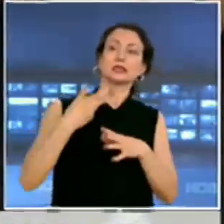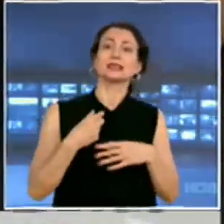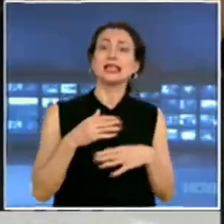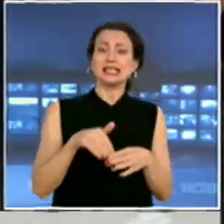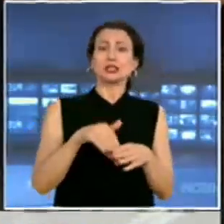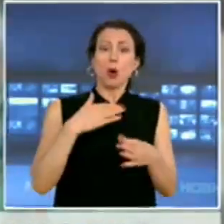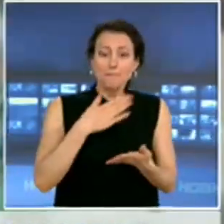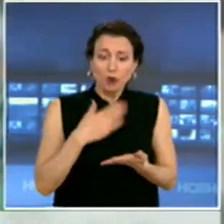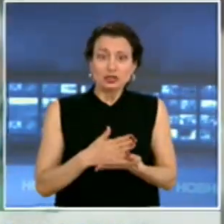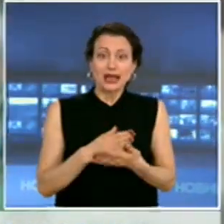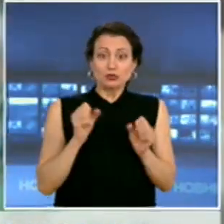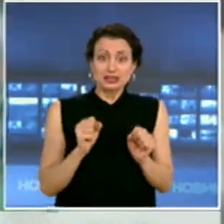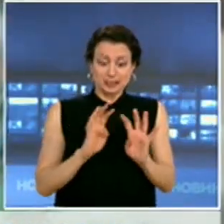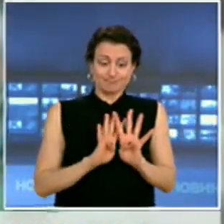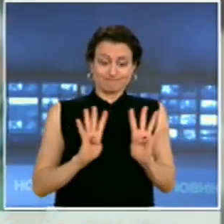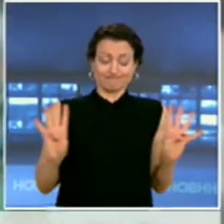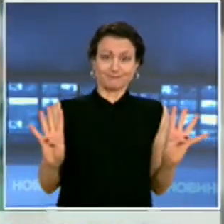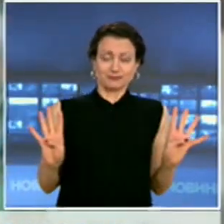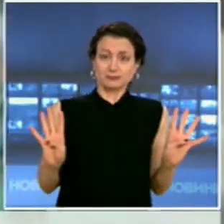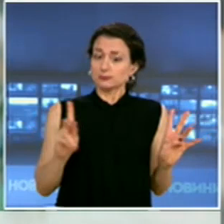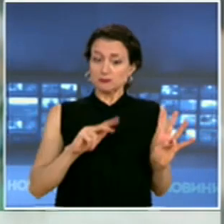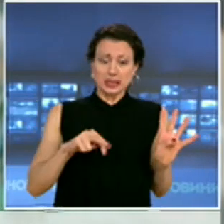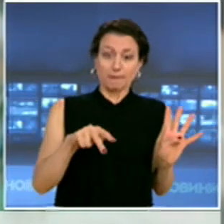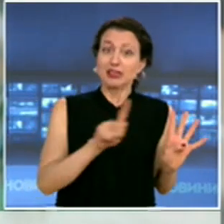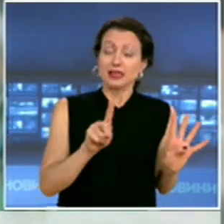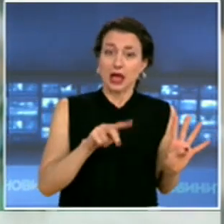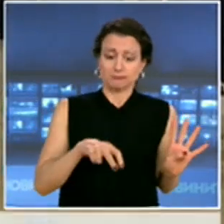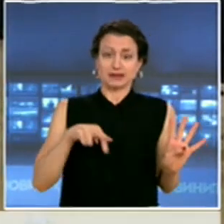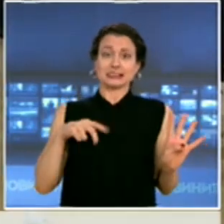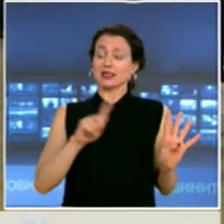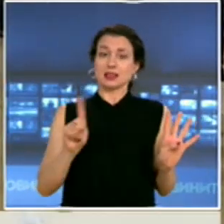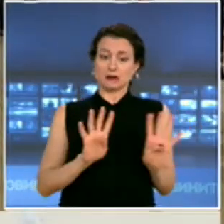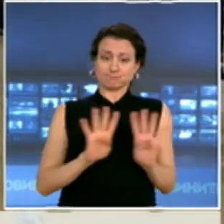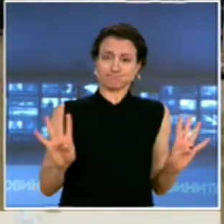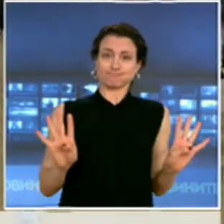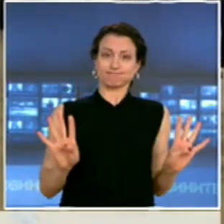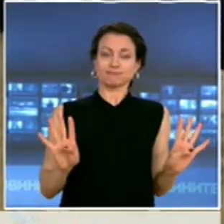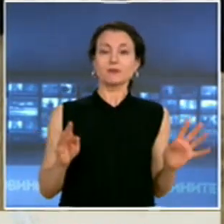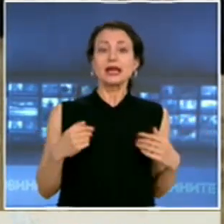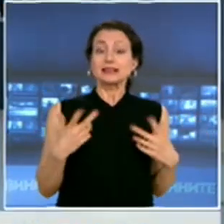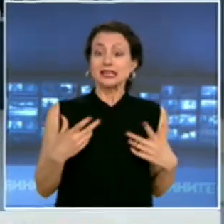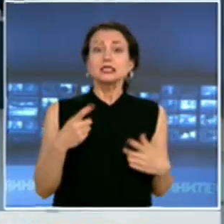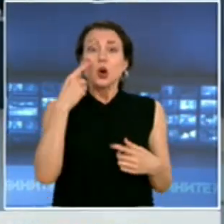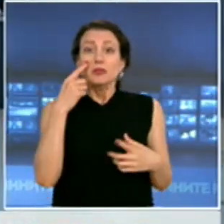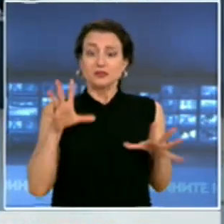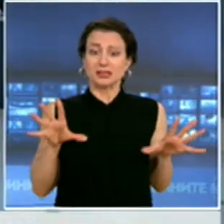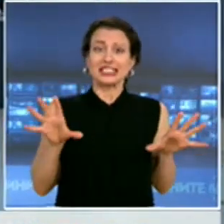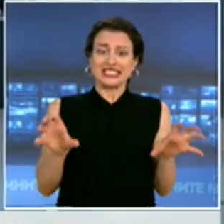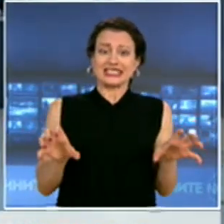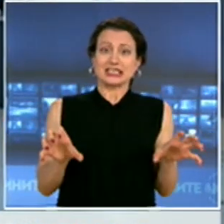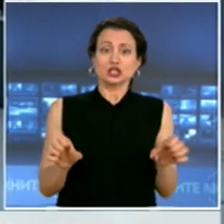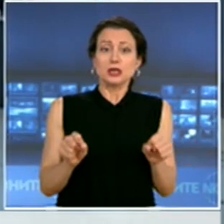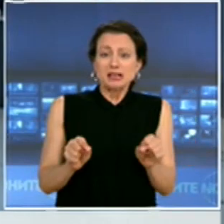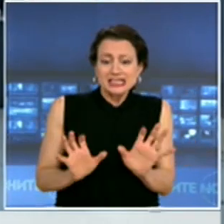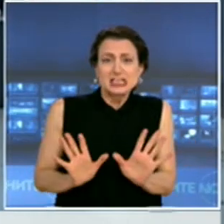без да отстъпваме назад. От една бутилка същупи, схвърча парча и има удари в лицето. Докато се опитваме да ги задържиме и да ги